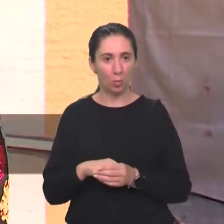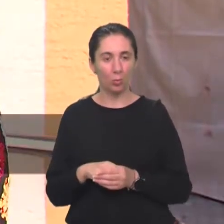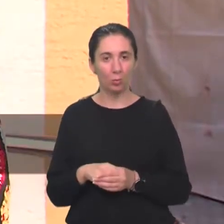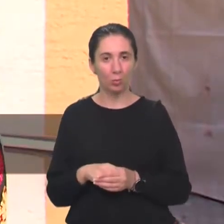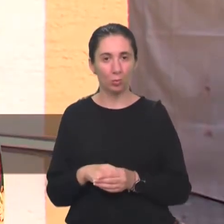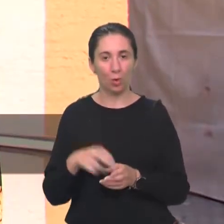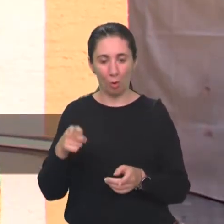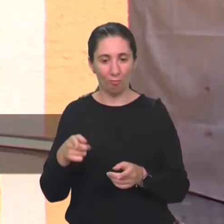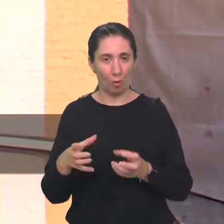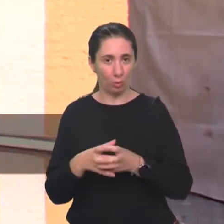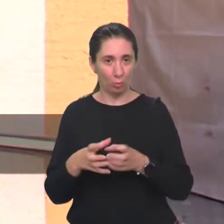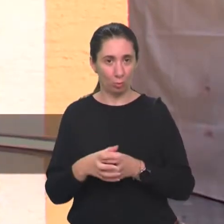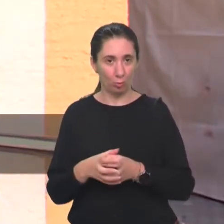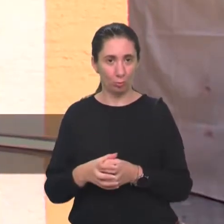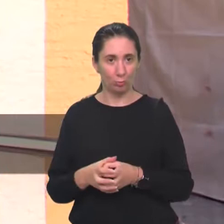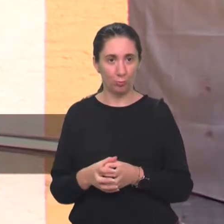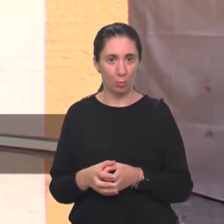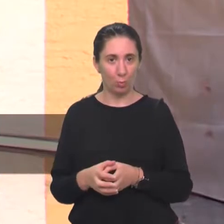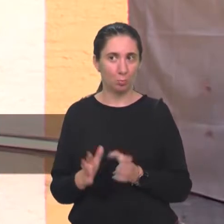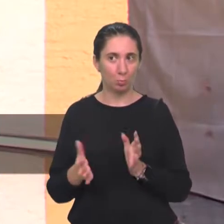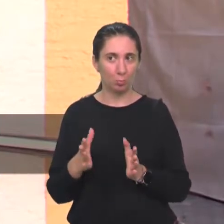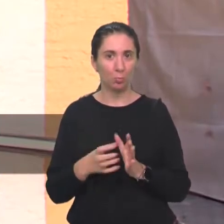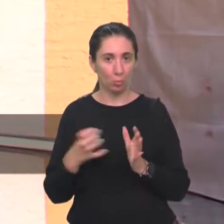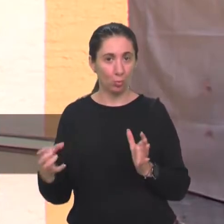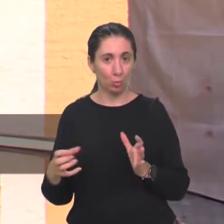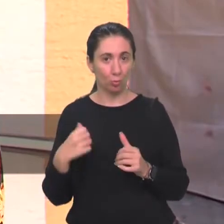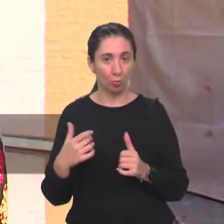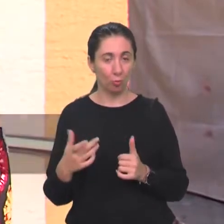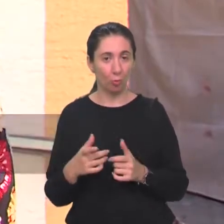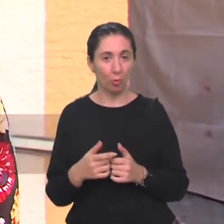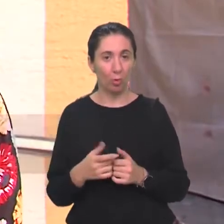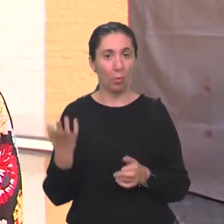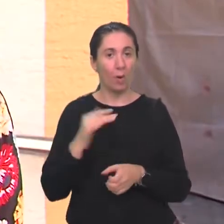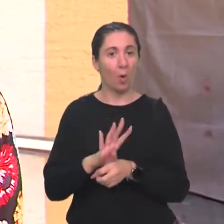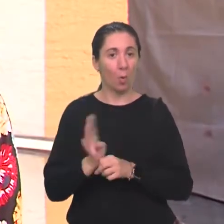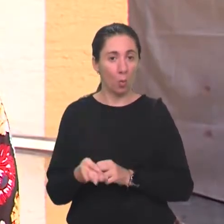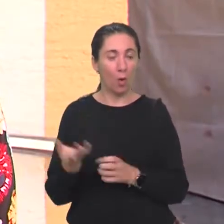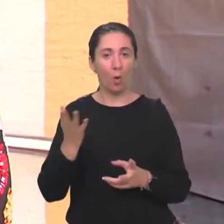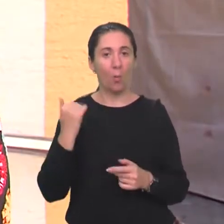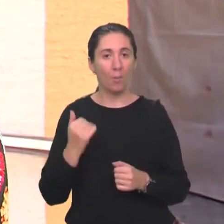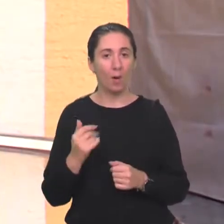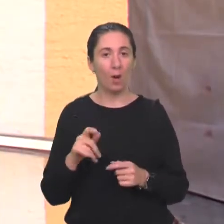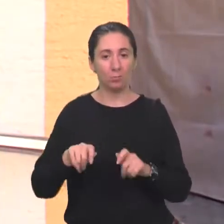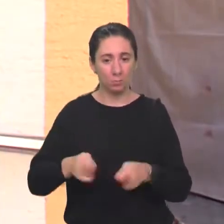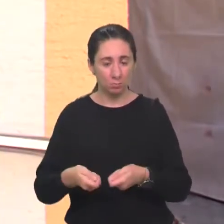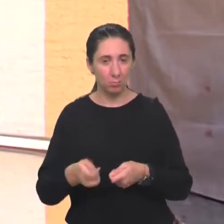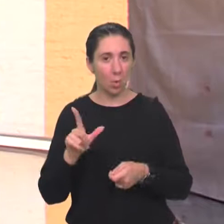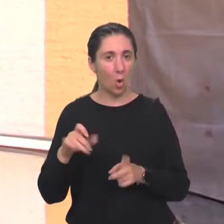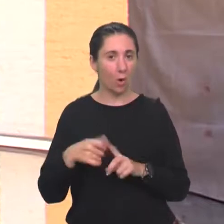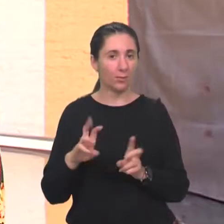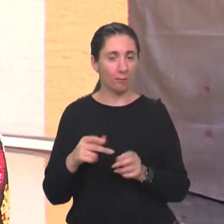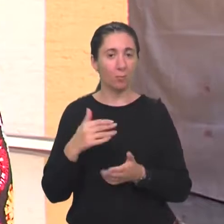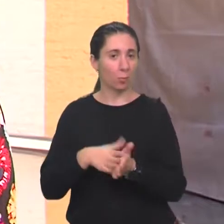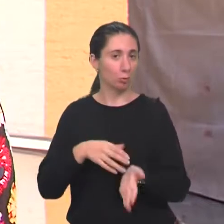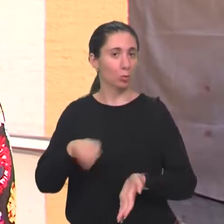ovaj tip druženja, pa već možemo reći duže vrijeme od kada je bila korona, odnosno kak je bio lockdown, onda smo počeli sa